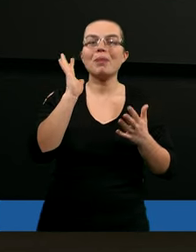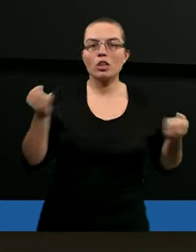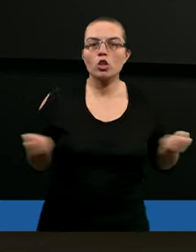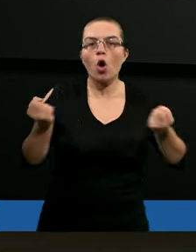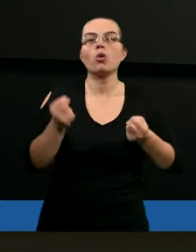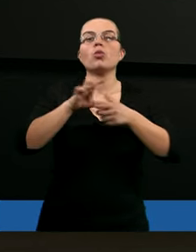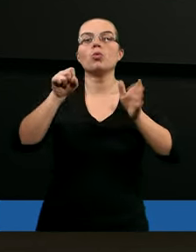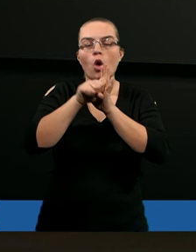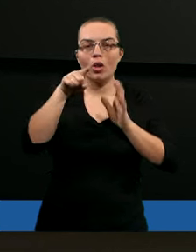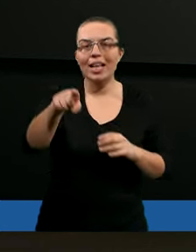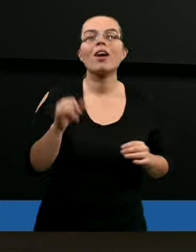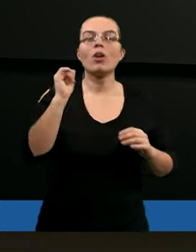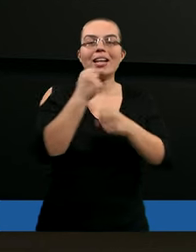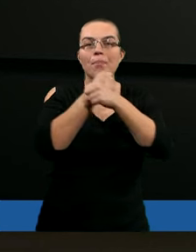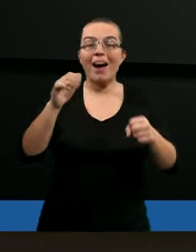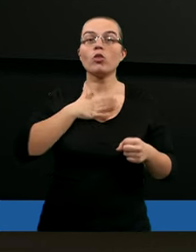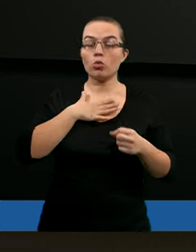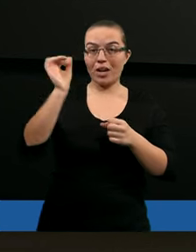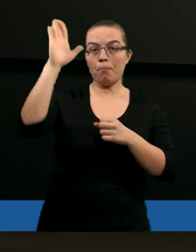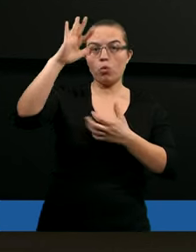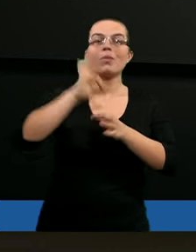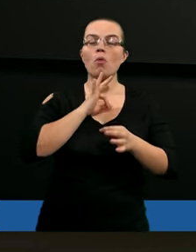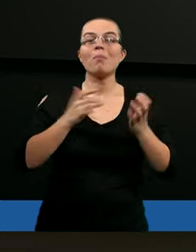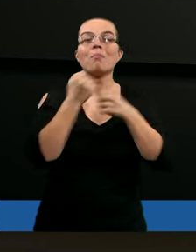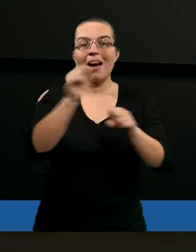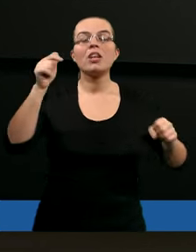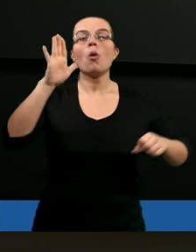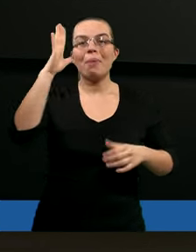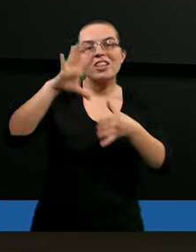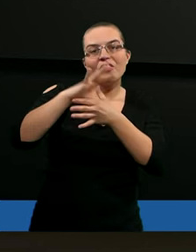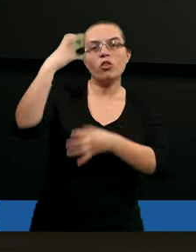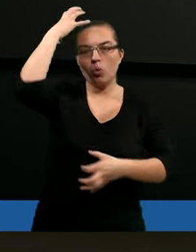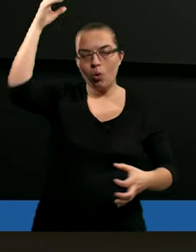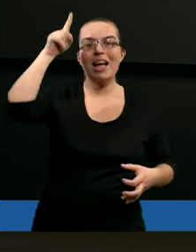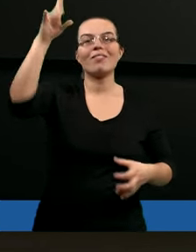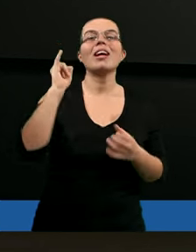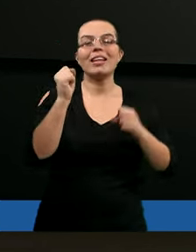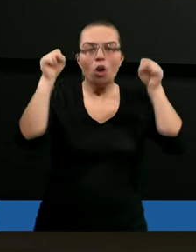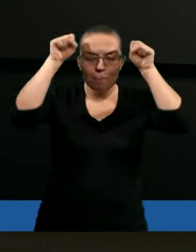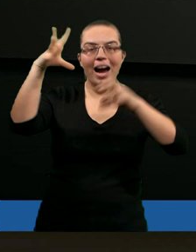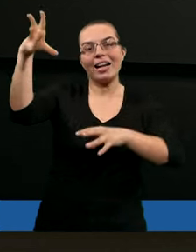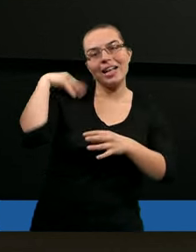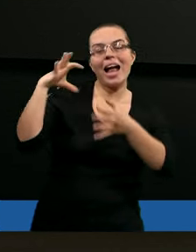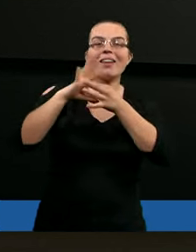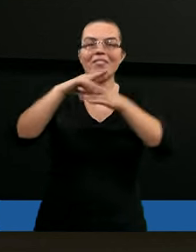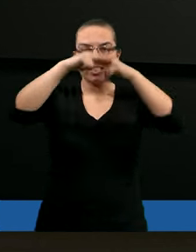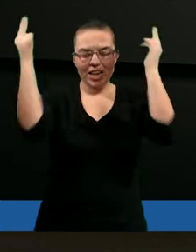Chrystus jest Twoim Zbawicielem, możesz być z Nim w Królestwie i On jest tego gwarantem.